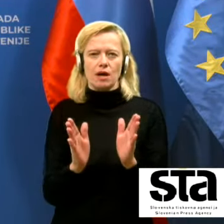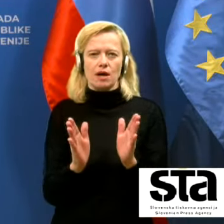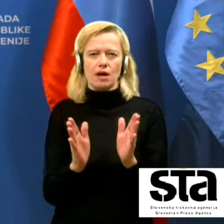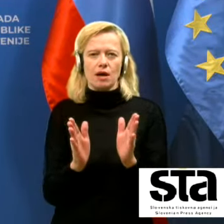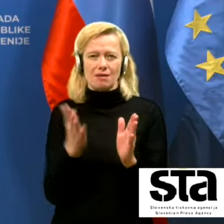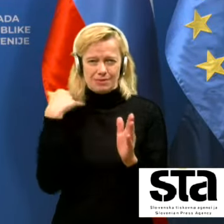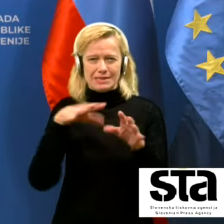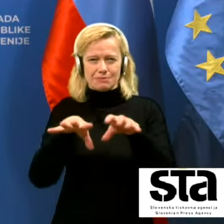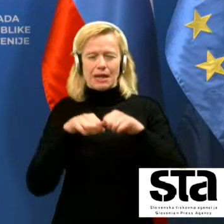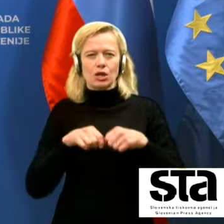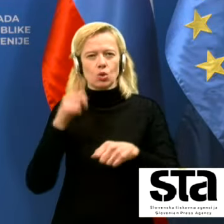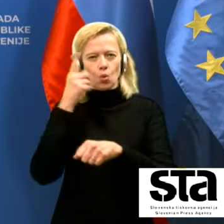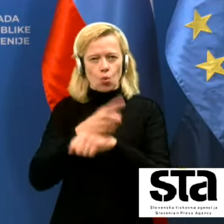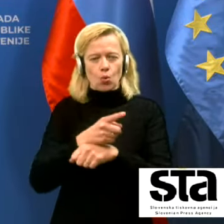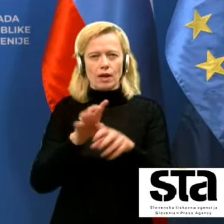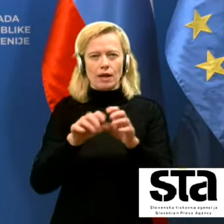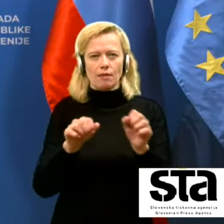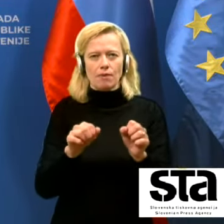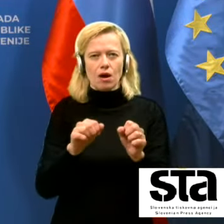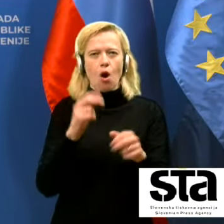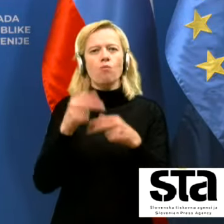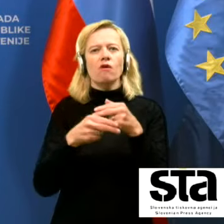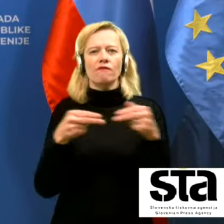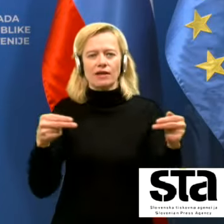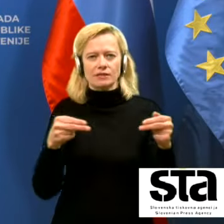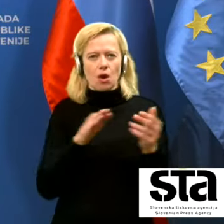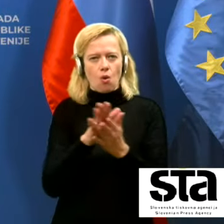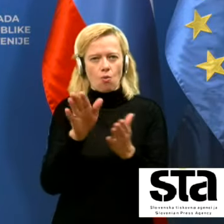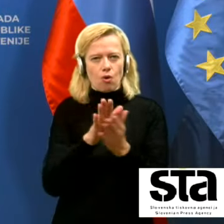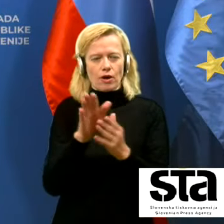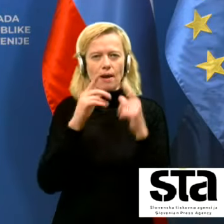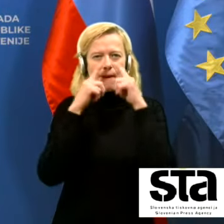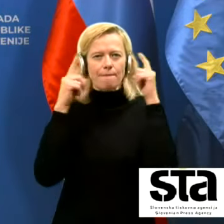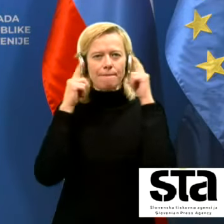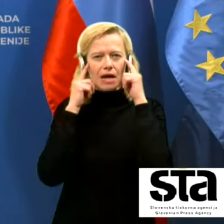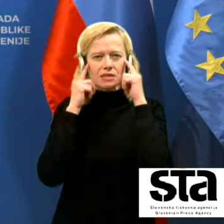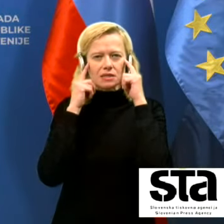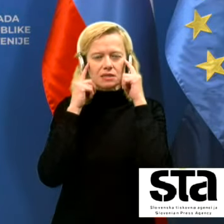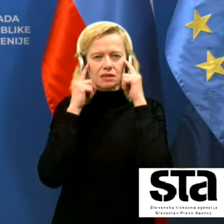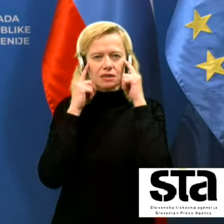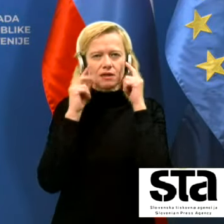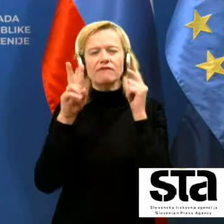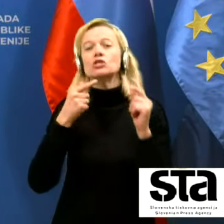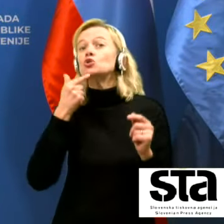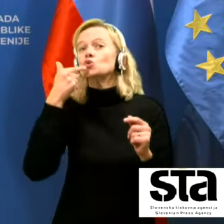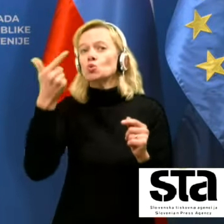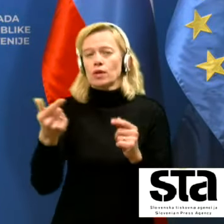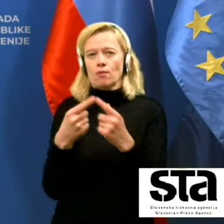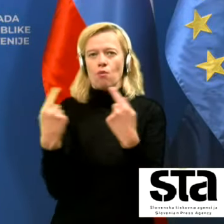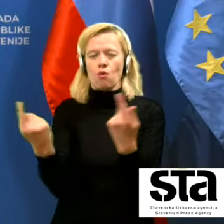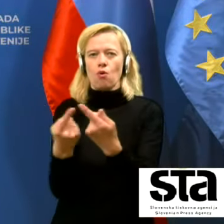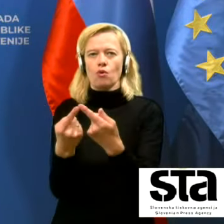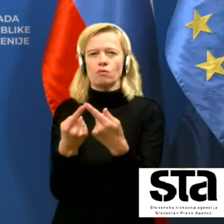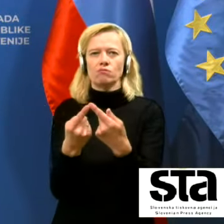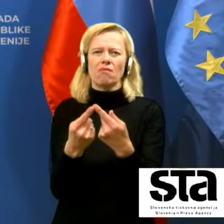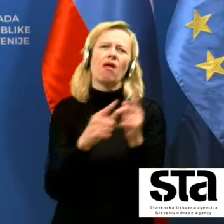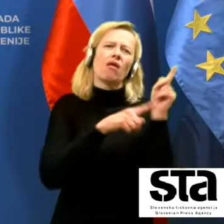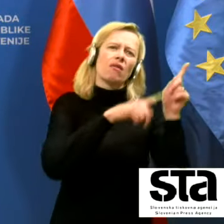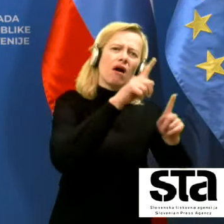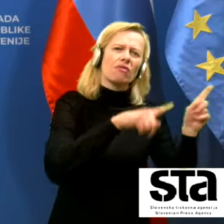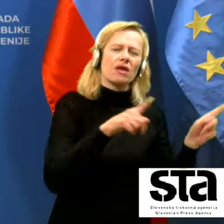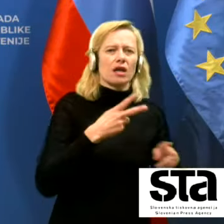tudi obvezne uporabe zaščitnih mask v zunanjem okolju. Je bilo to obdobje, ki so ga različne države